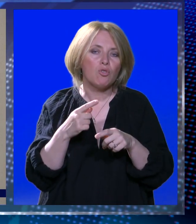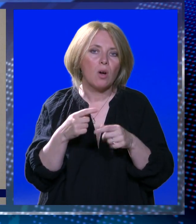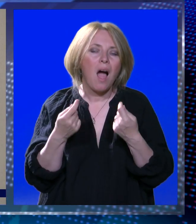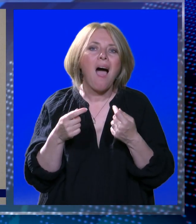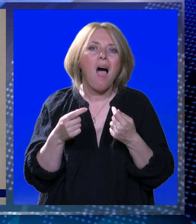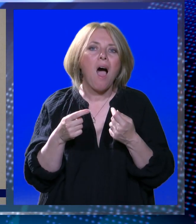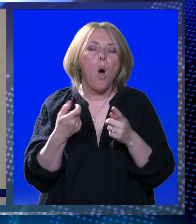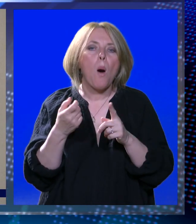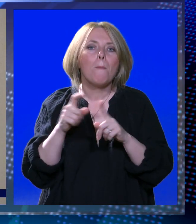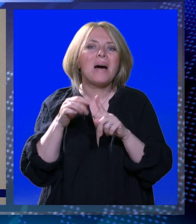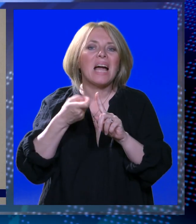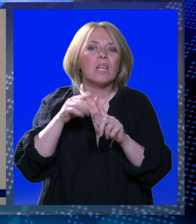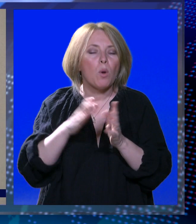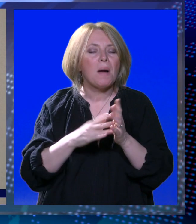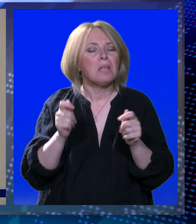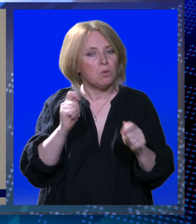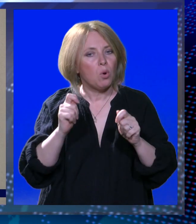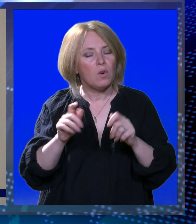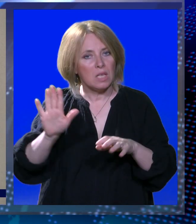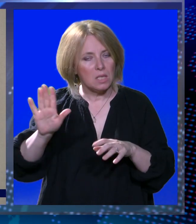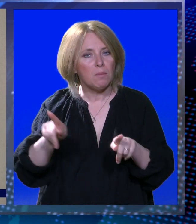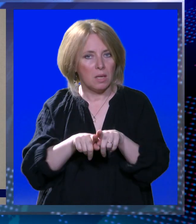da tu više neće biti apsultno nikakvih problema.